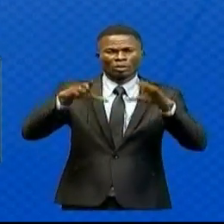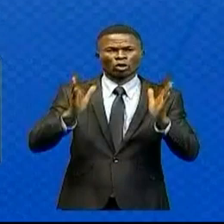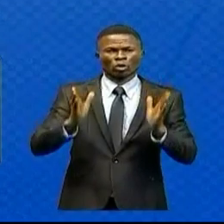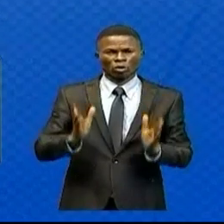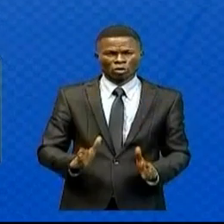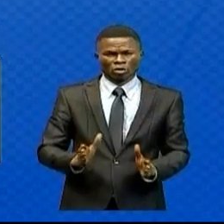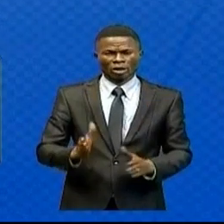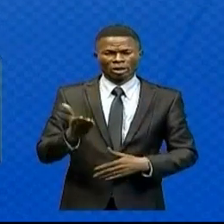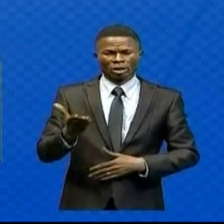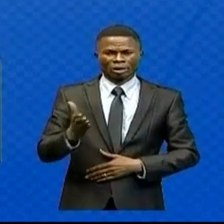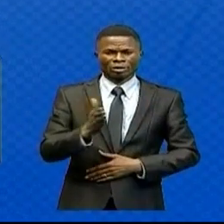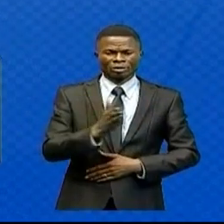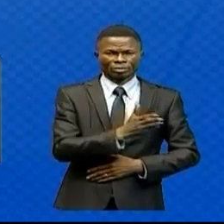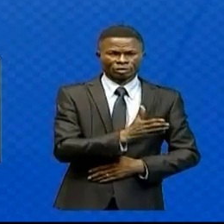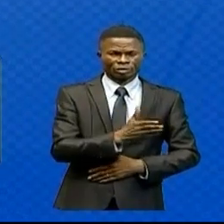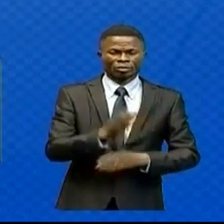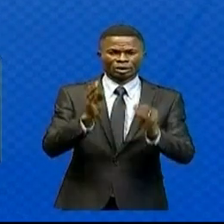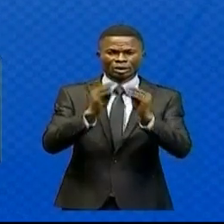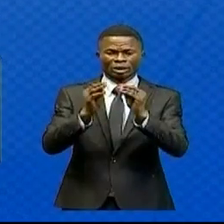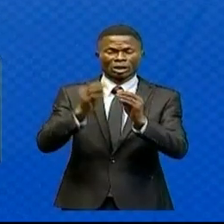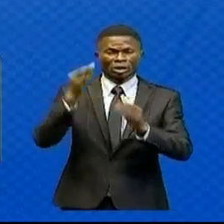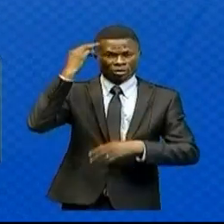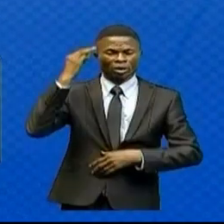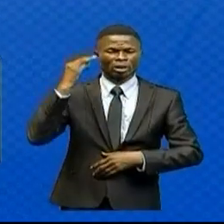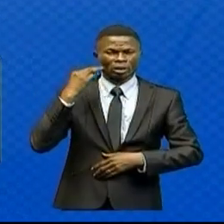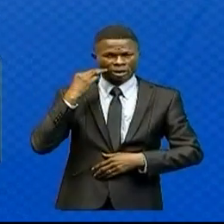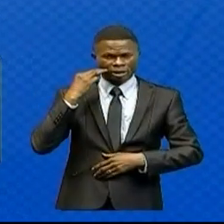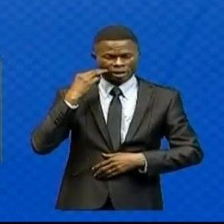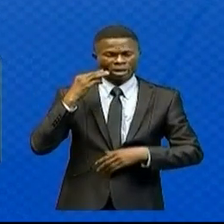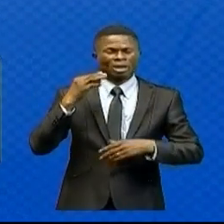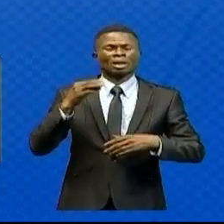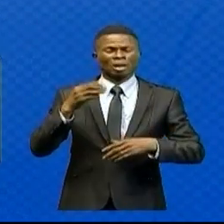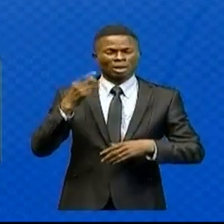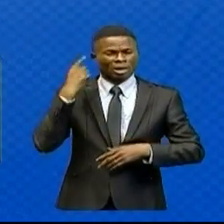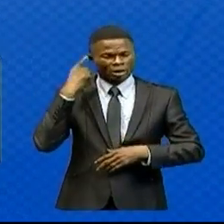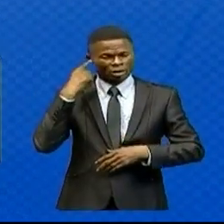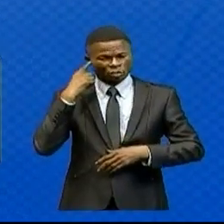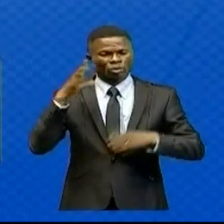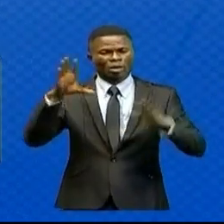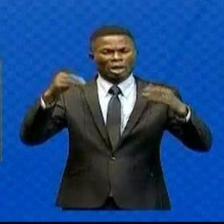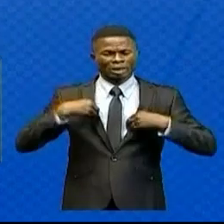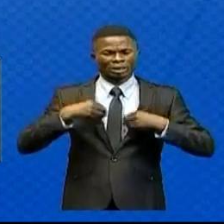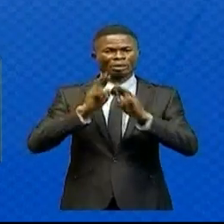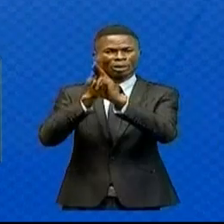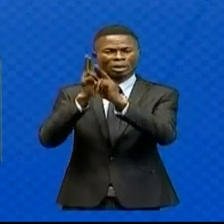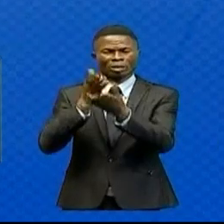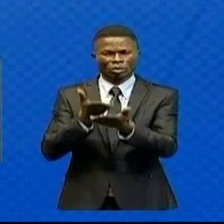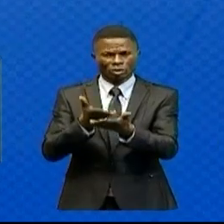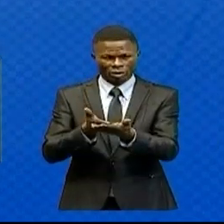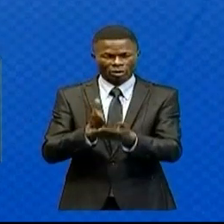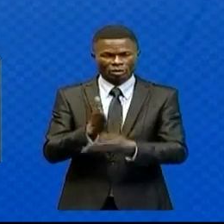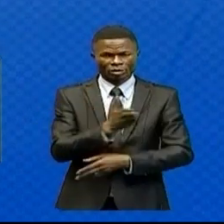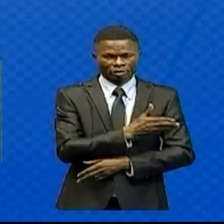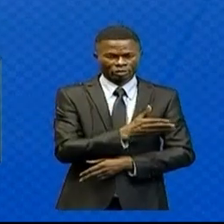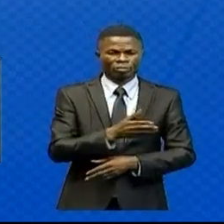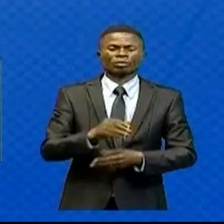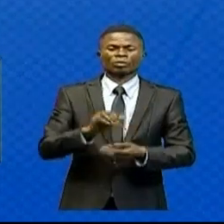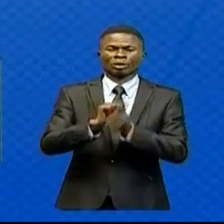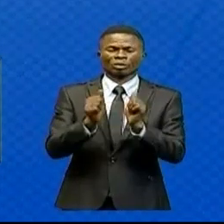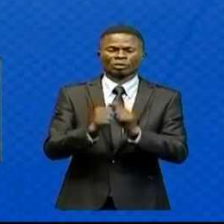Le Conseil des ministres a pris acte de ces rapports. Deux-six